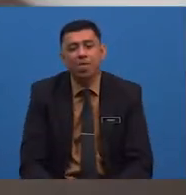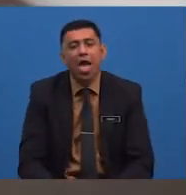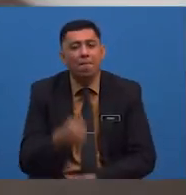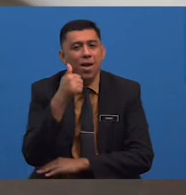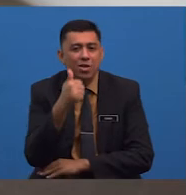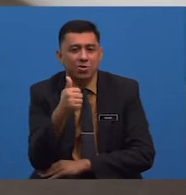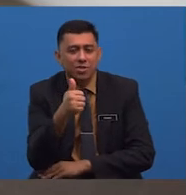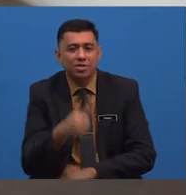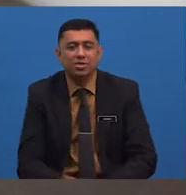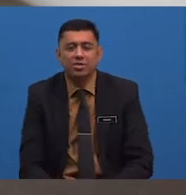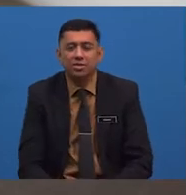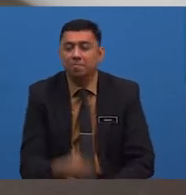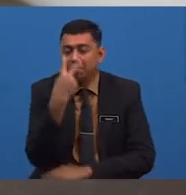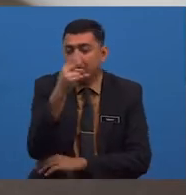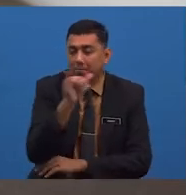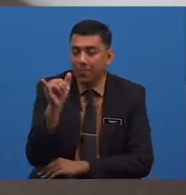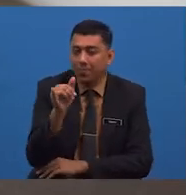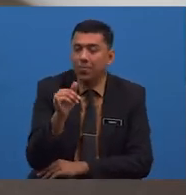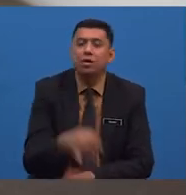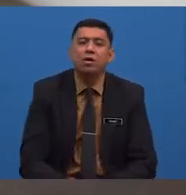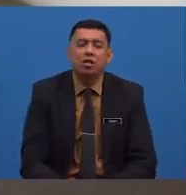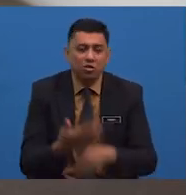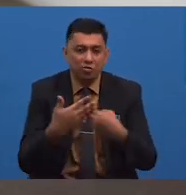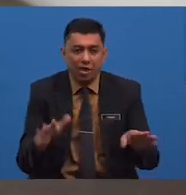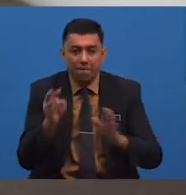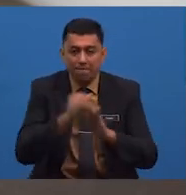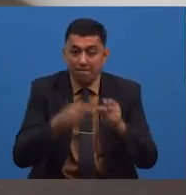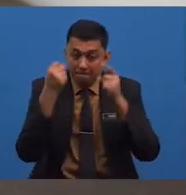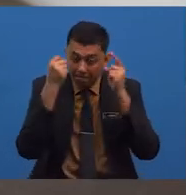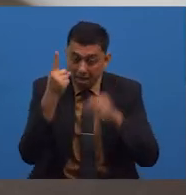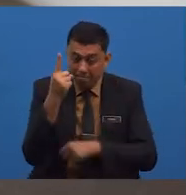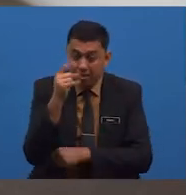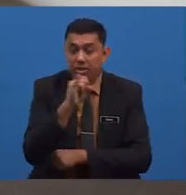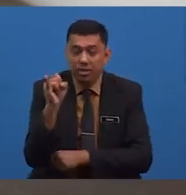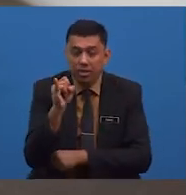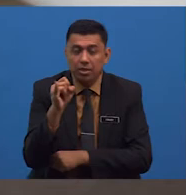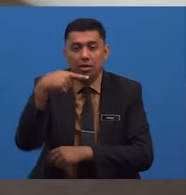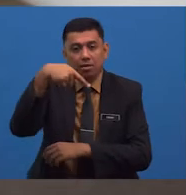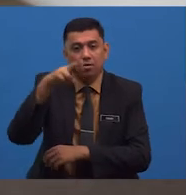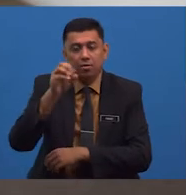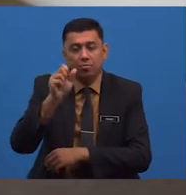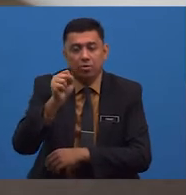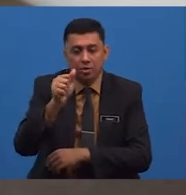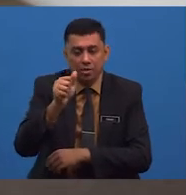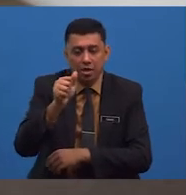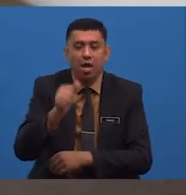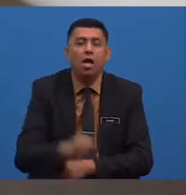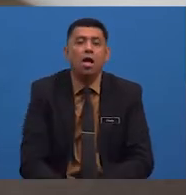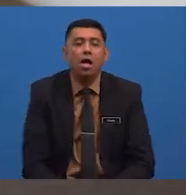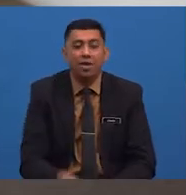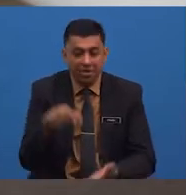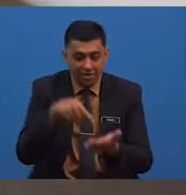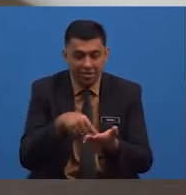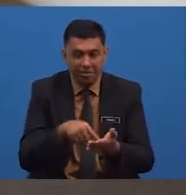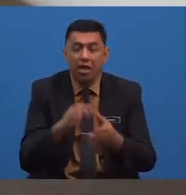Bagus! Nampaknya, kamu sudah memahami prosa tradisional asal padi ini.